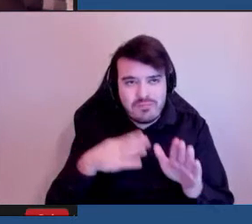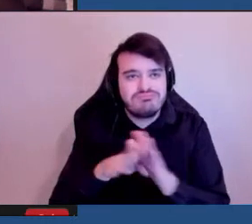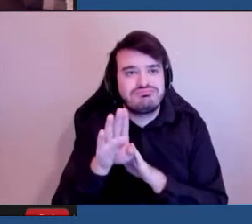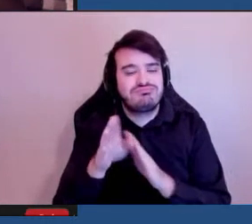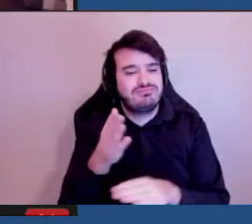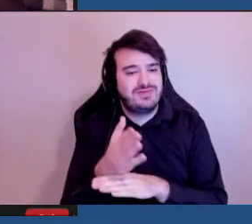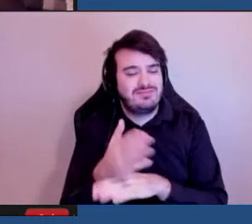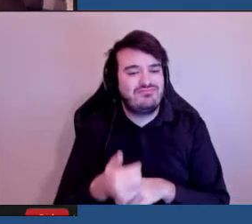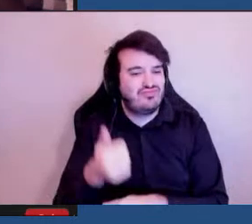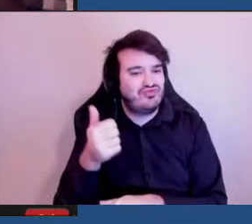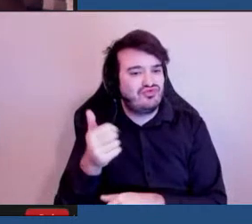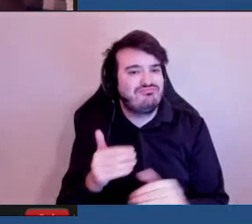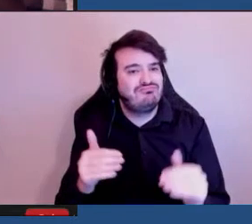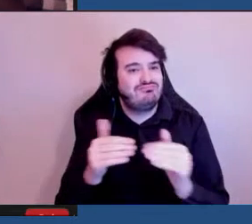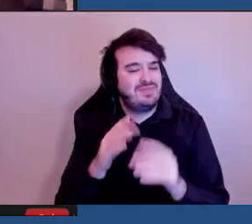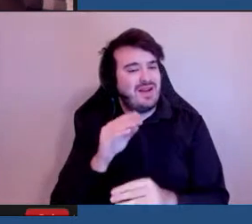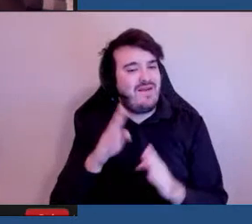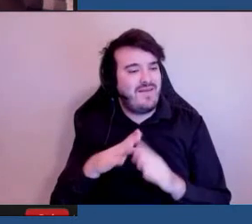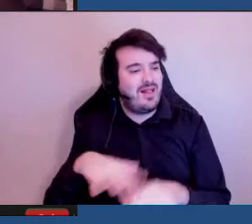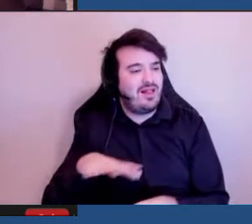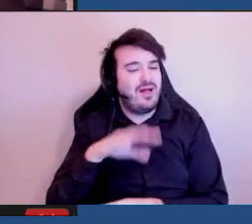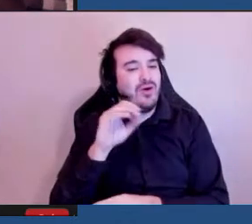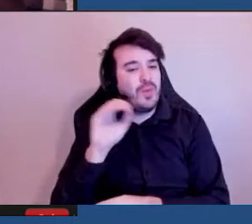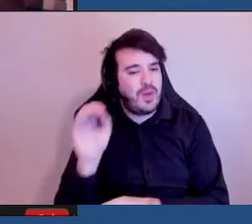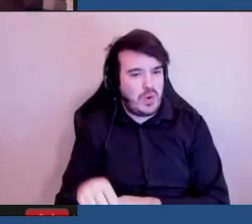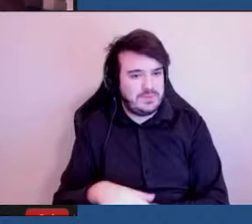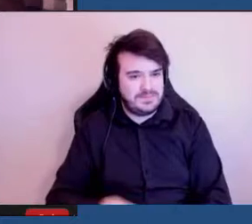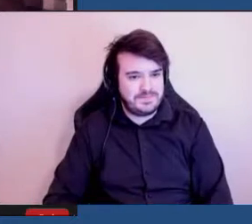de la ville d'Ottawa.